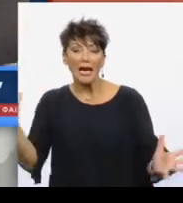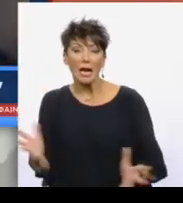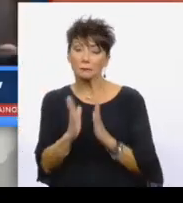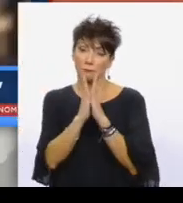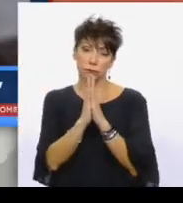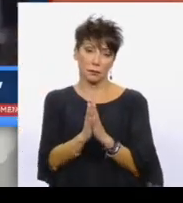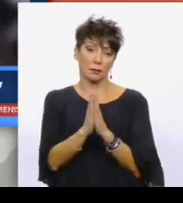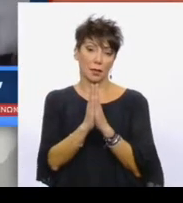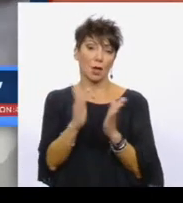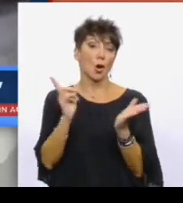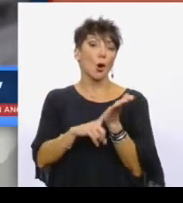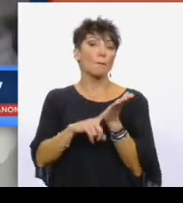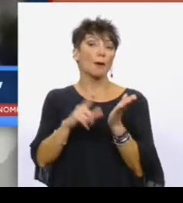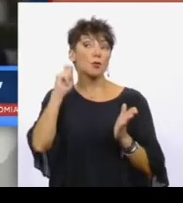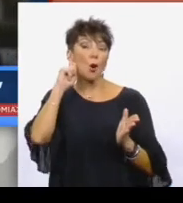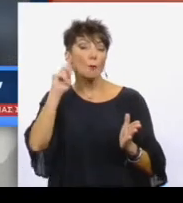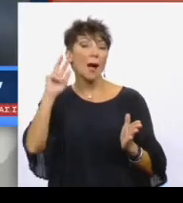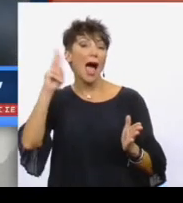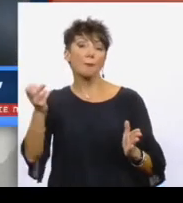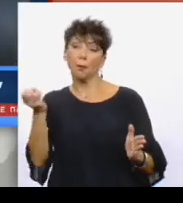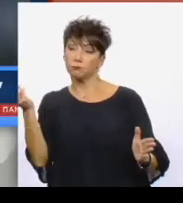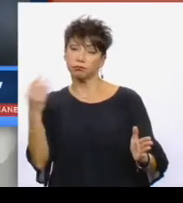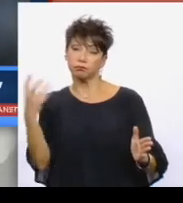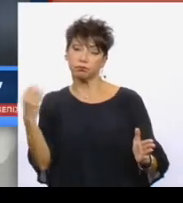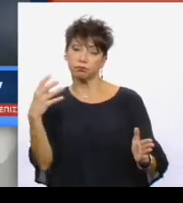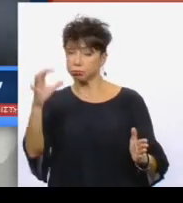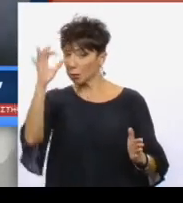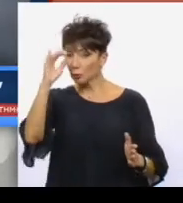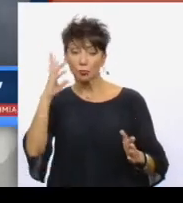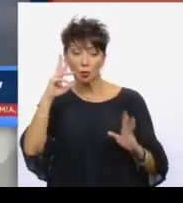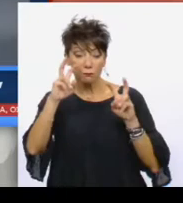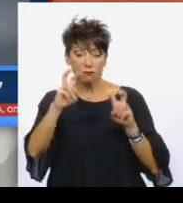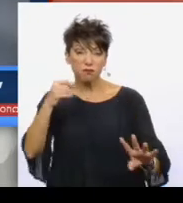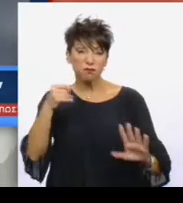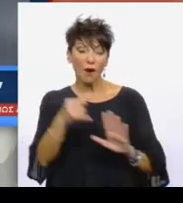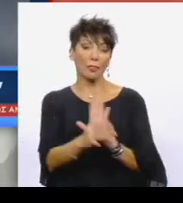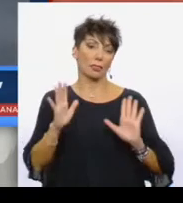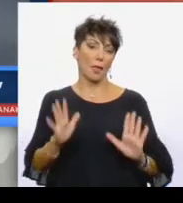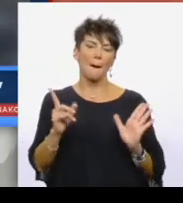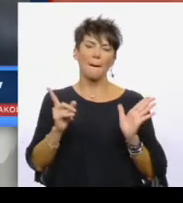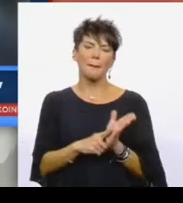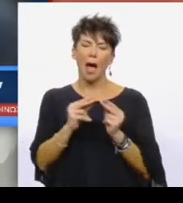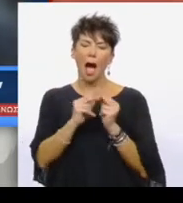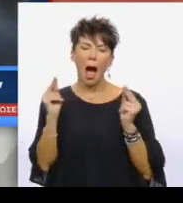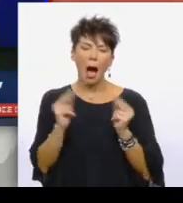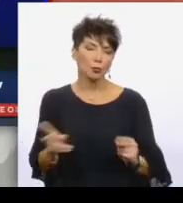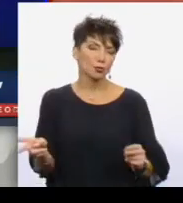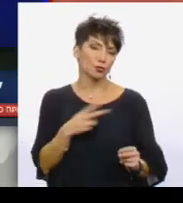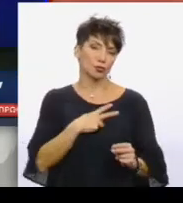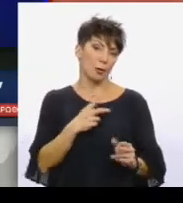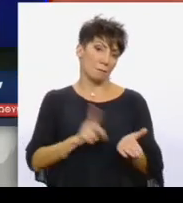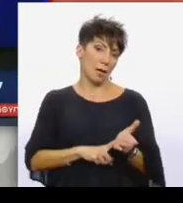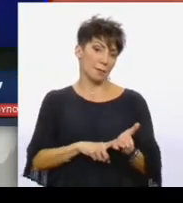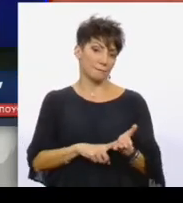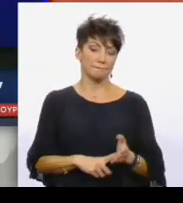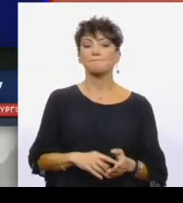το καταθέσει στις αστυνομικές αρχές έτσι ώστε να διαλεγχθεί όλη η υπόθεση και να ρηχθεί άπλετο φως. Φαντάζομαι, συμφωνείτε